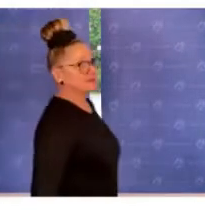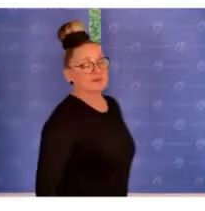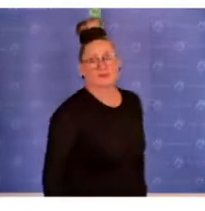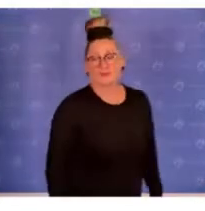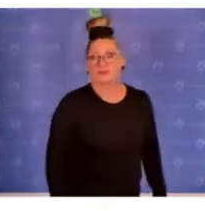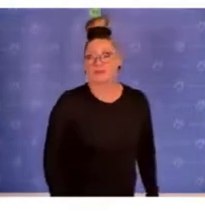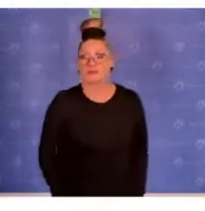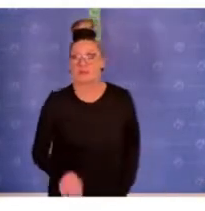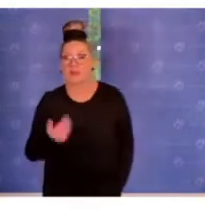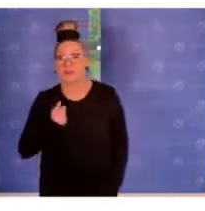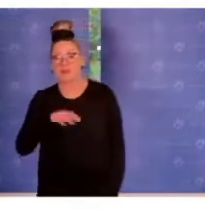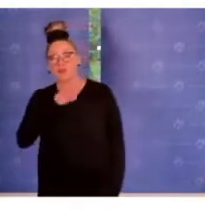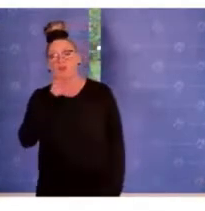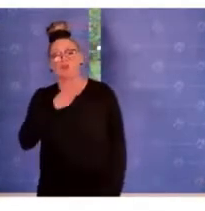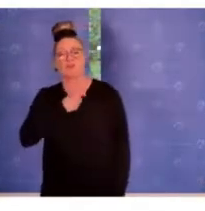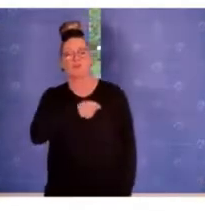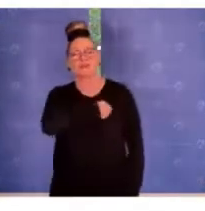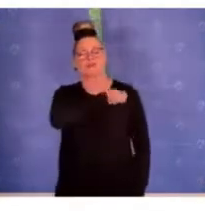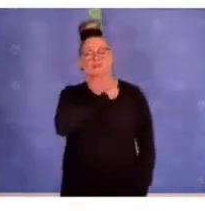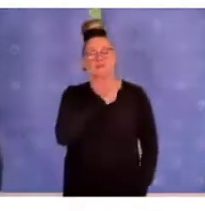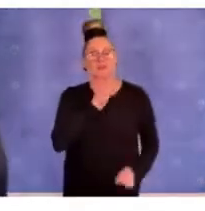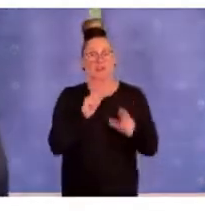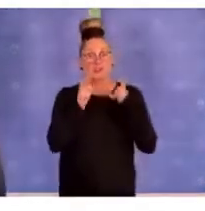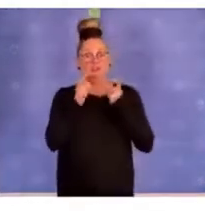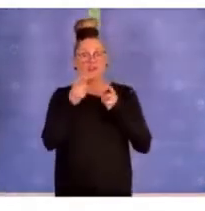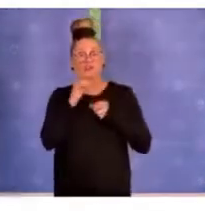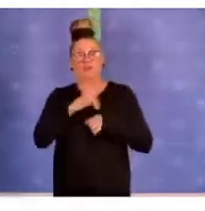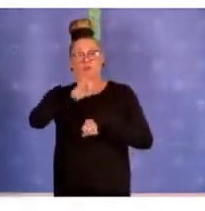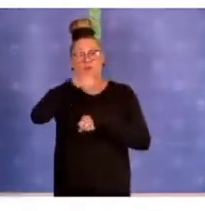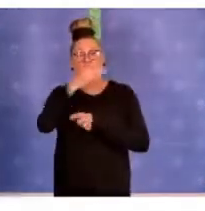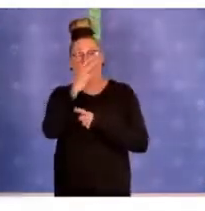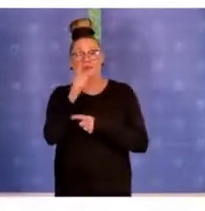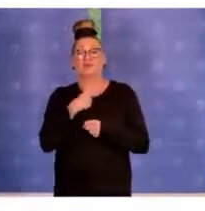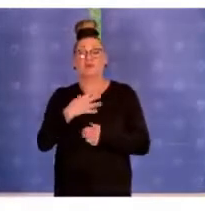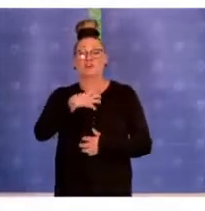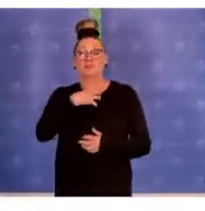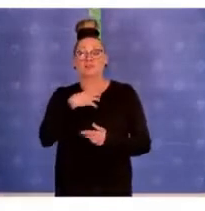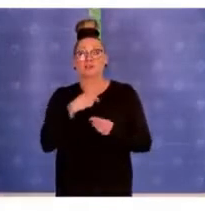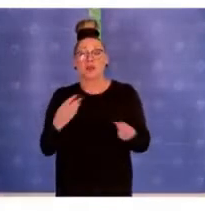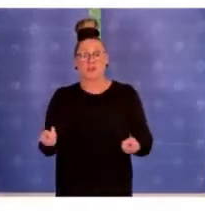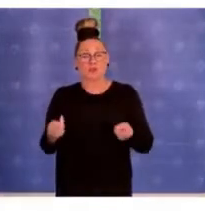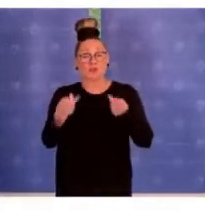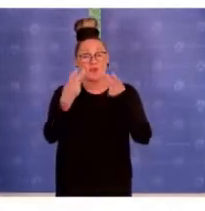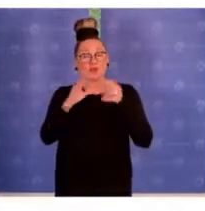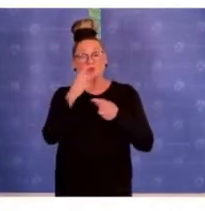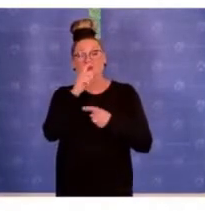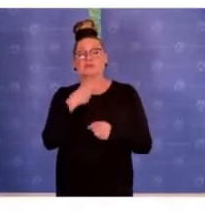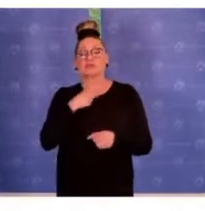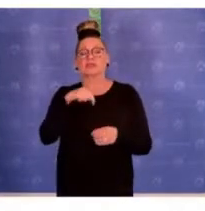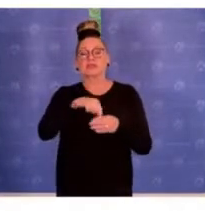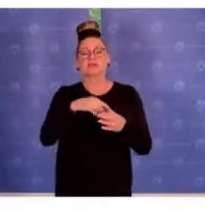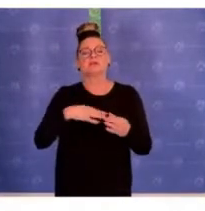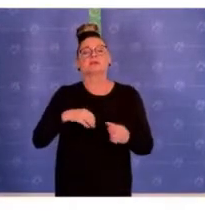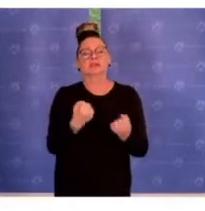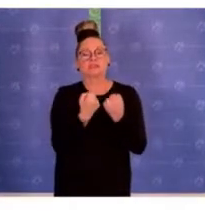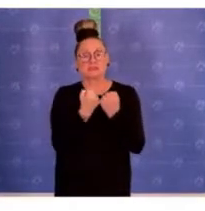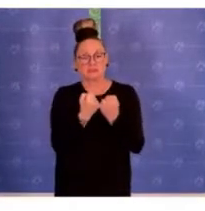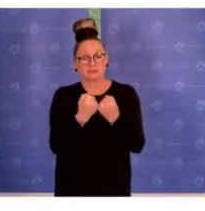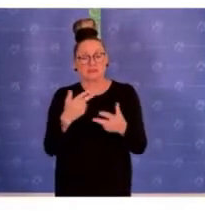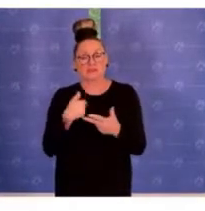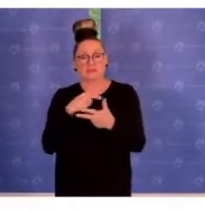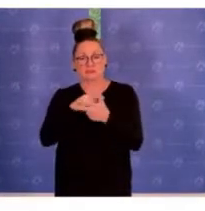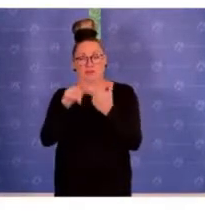zivilgesellschaftlichen Projekten, die senatseitig gefördert werden. In dem Handlungsfeld Justiz und innere Sicherheit möchte ich vor allen Dingen drei